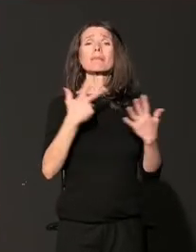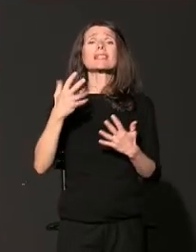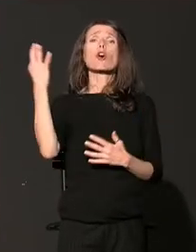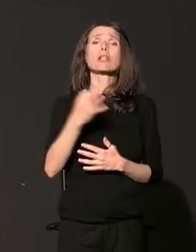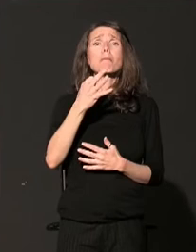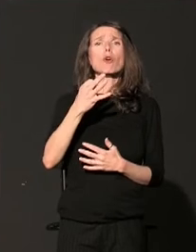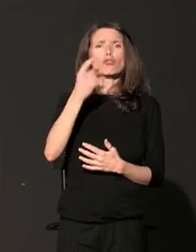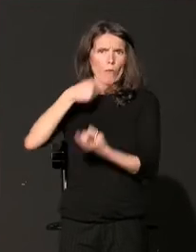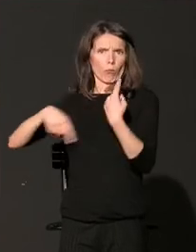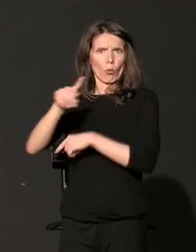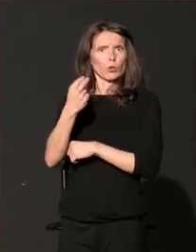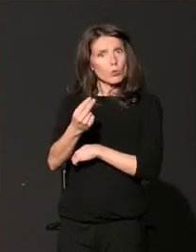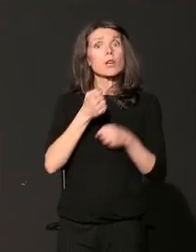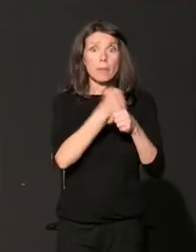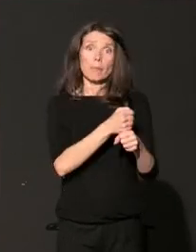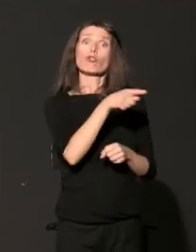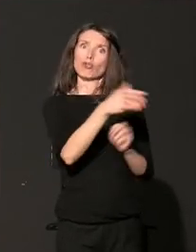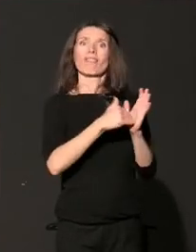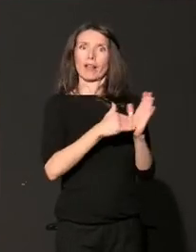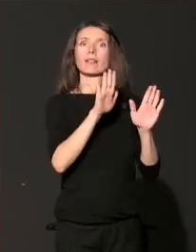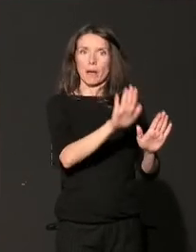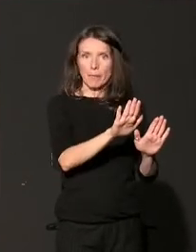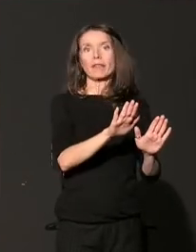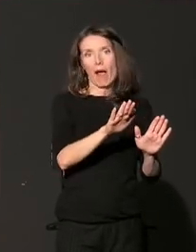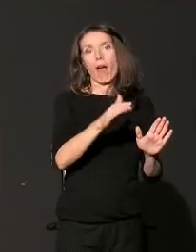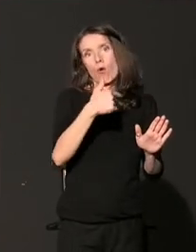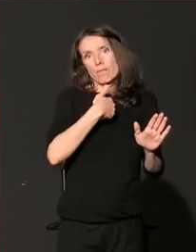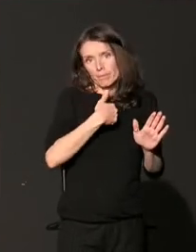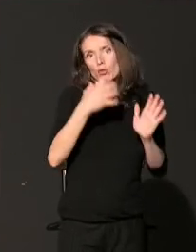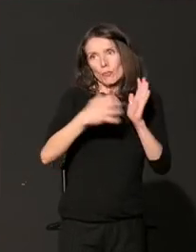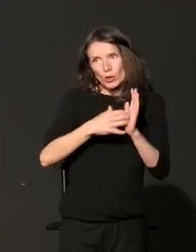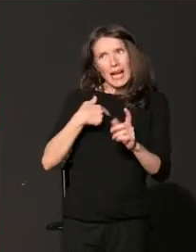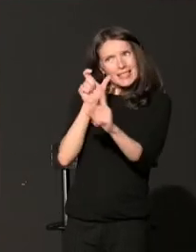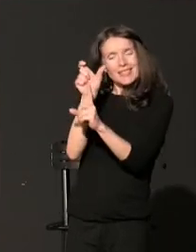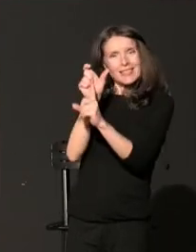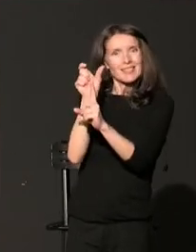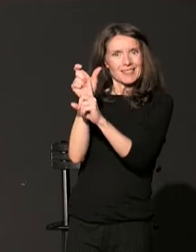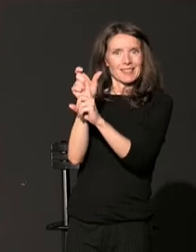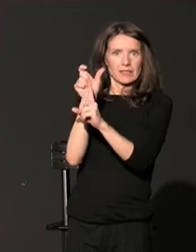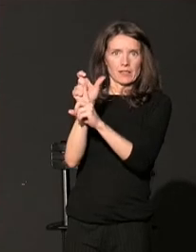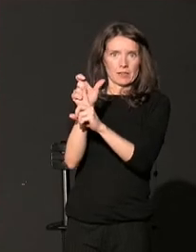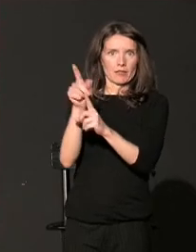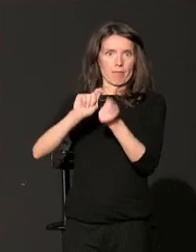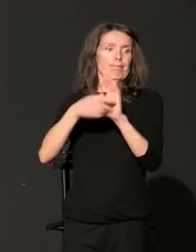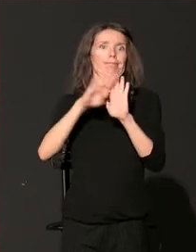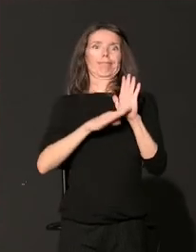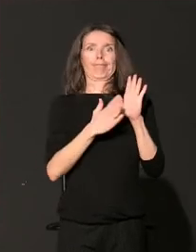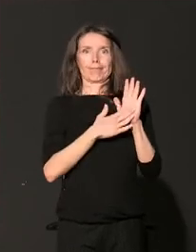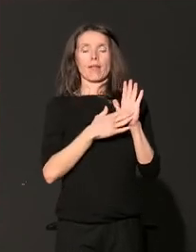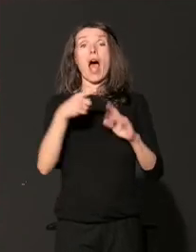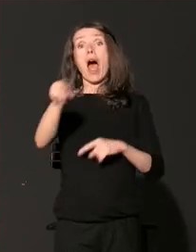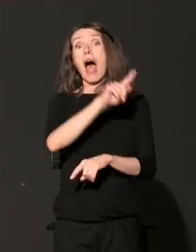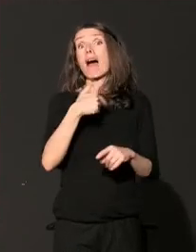Srbije. Mi ćemo nastaviti da zagovaramo za ovo pitanje, a vas pozivamo da doprinesete kampanji